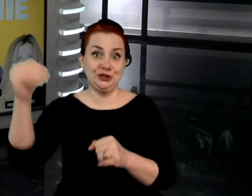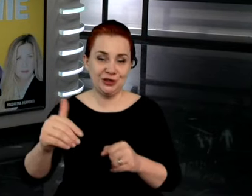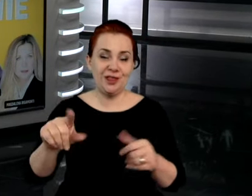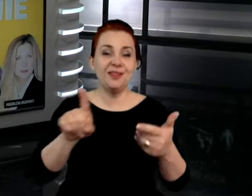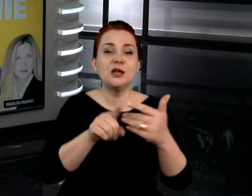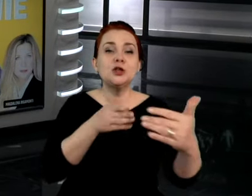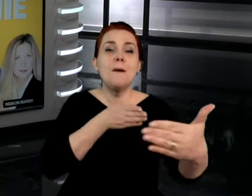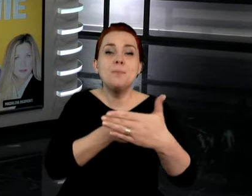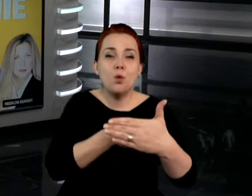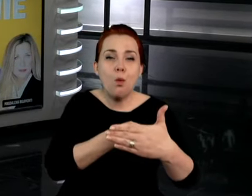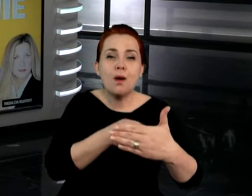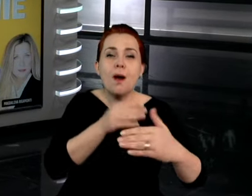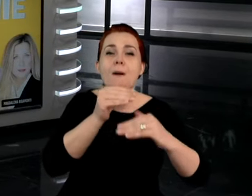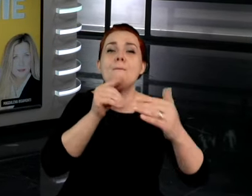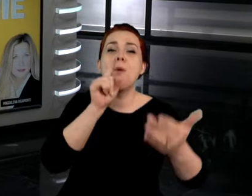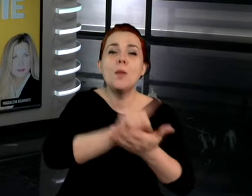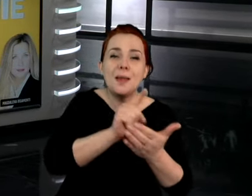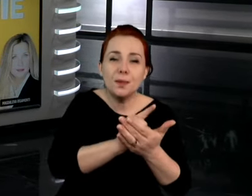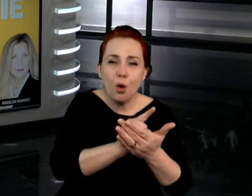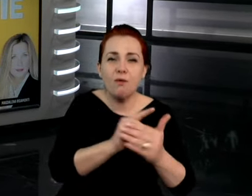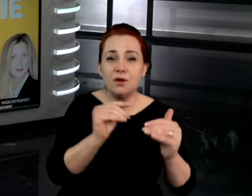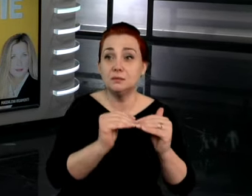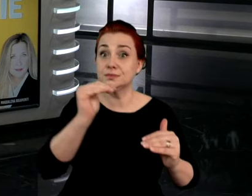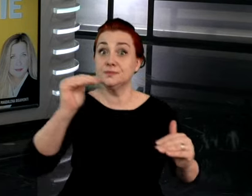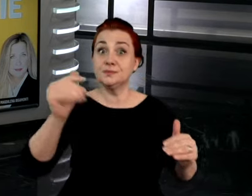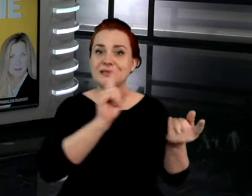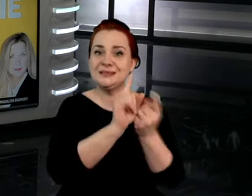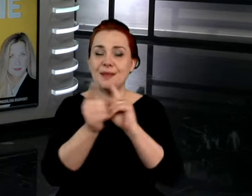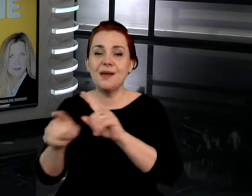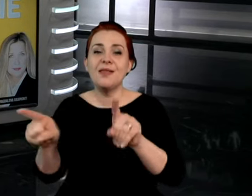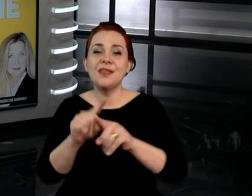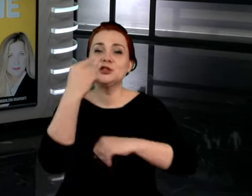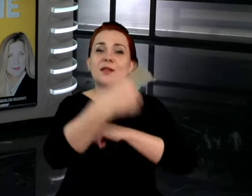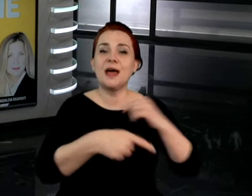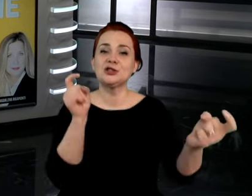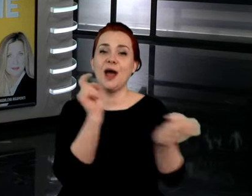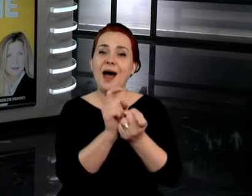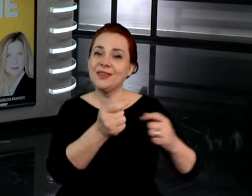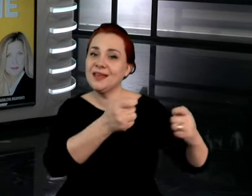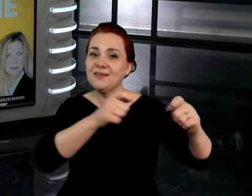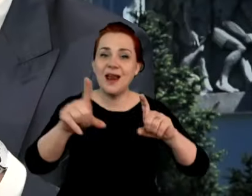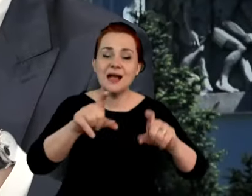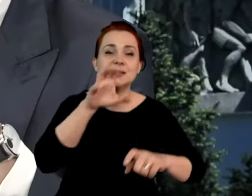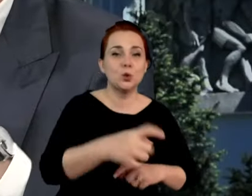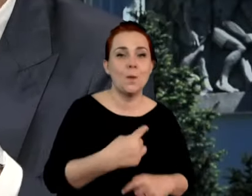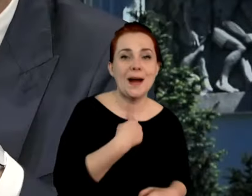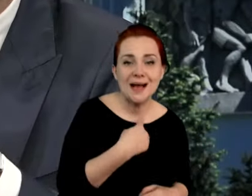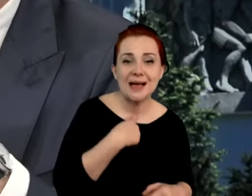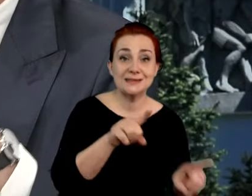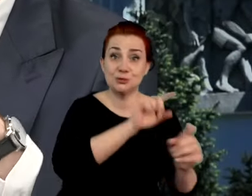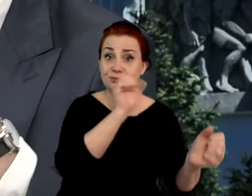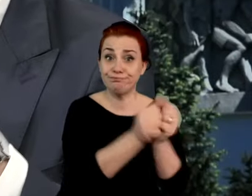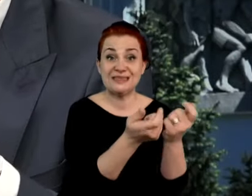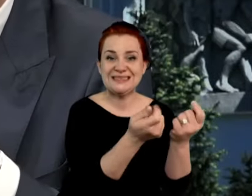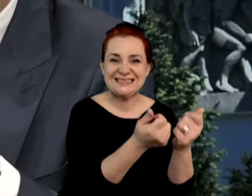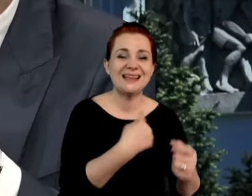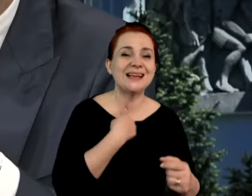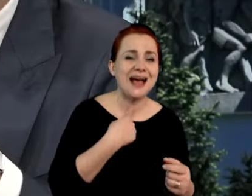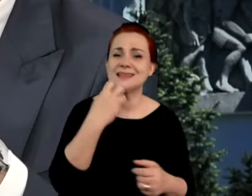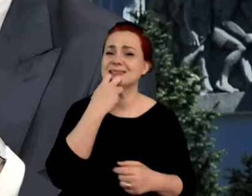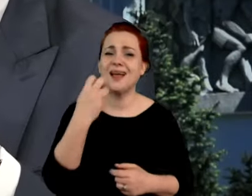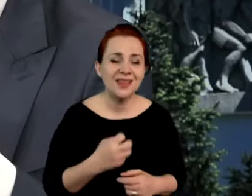Obniżamy VAT. Do 120 tysięcy. Tarcza antyinflacyjna w zakresie gazu, czyli mrożenie cen gazu, mrożenie cen energii,